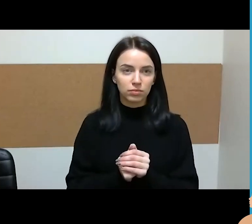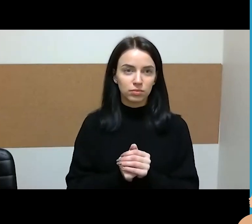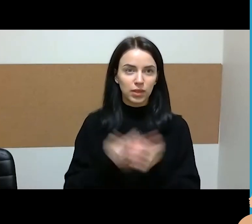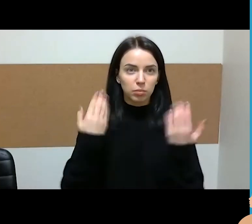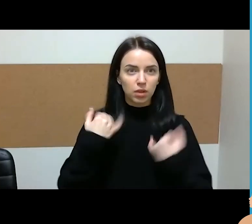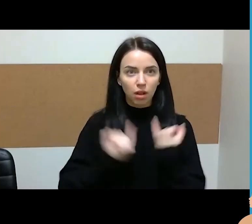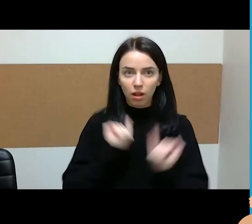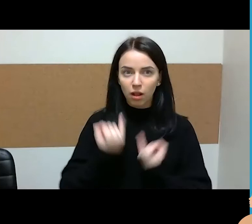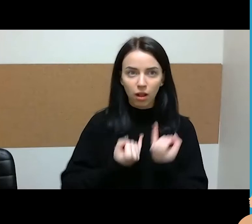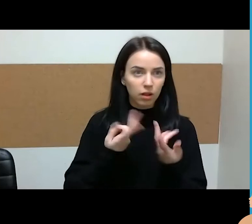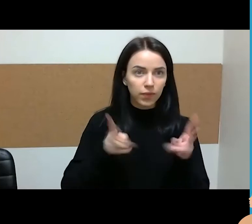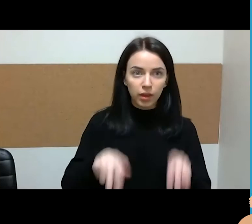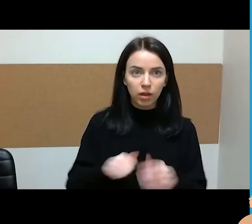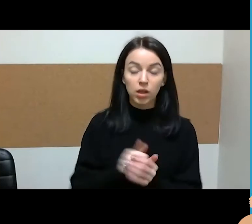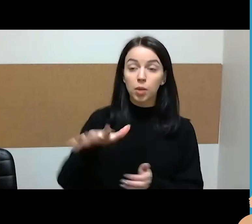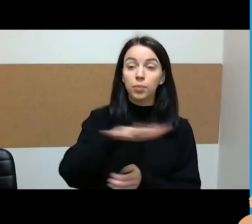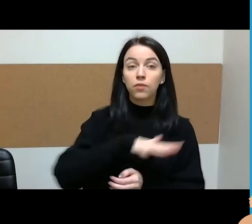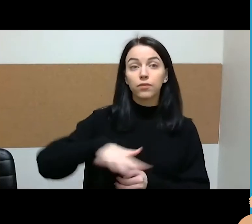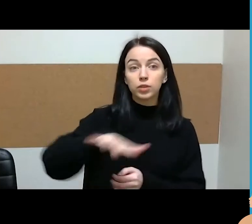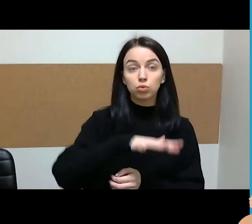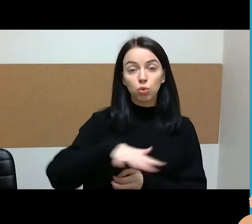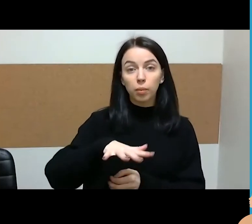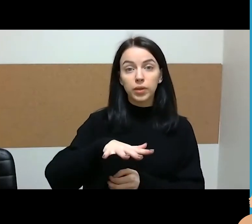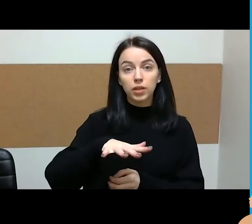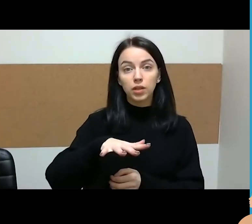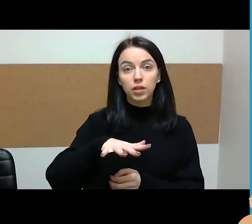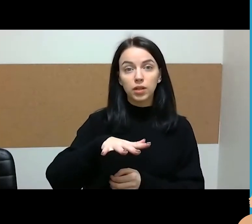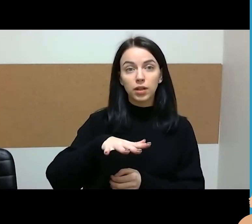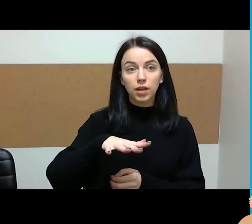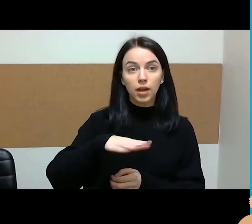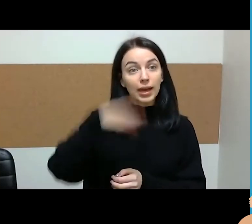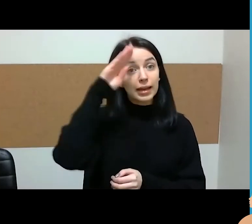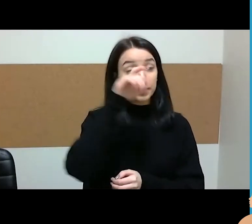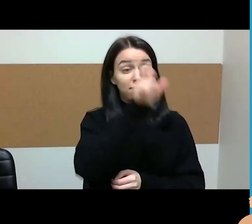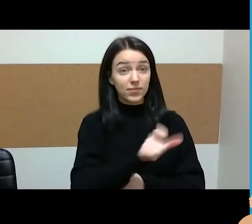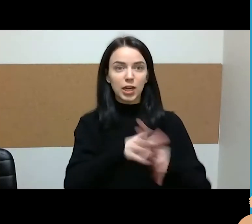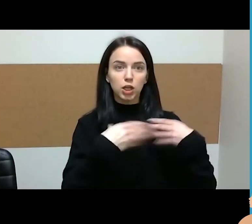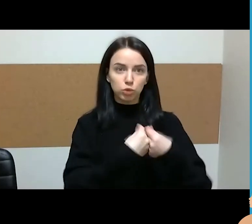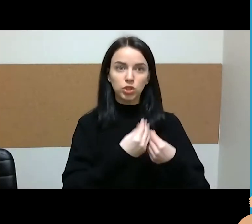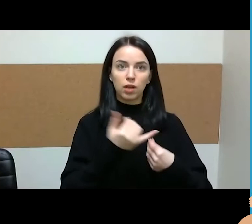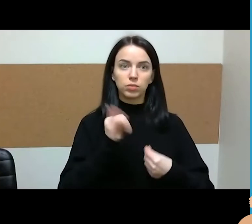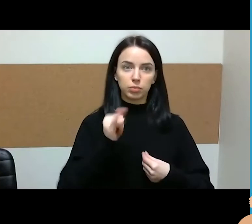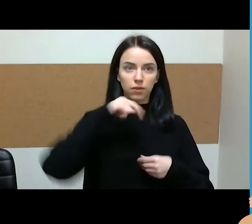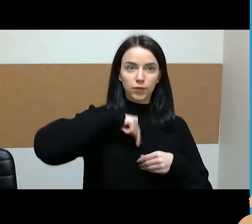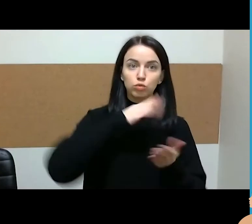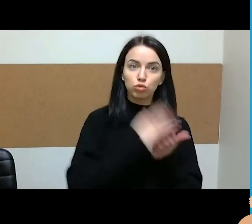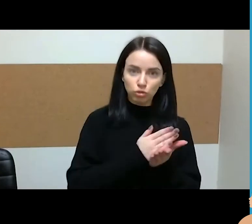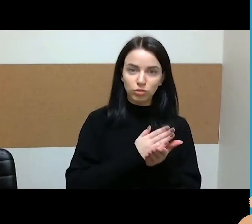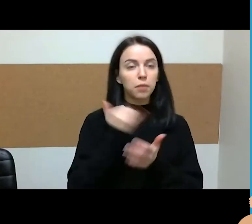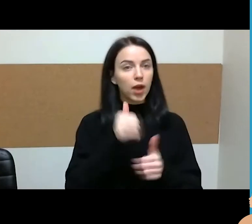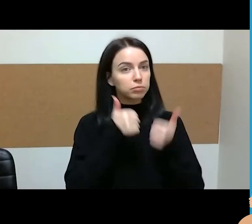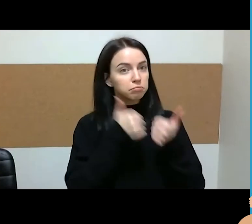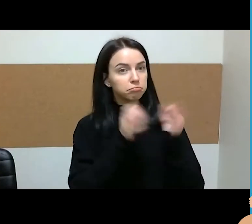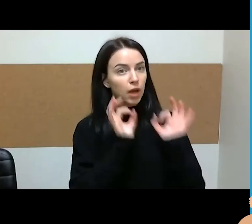Visuomenė palankį vertina šeiminiškas vyros savybės, ne tik jo siekmę verslę